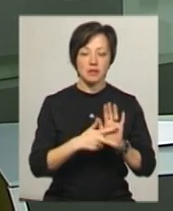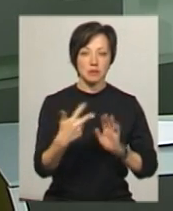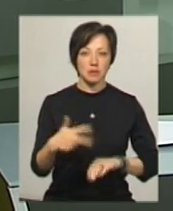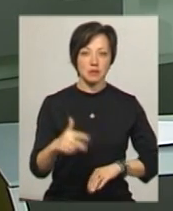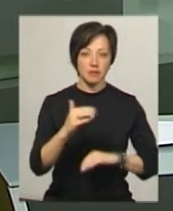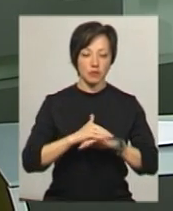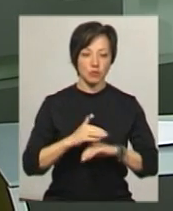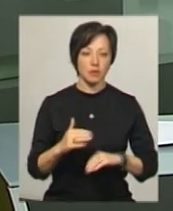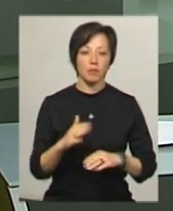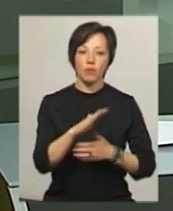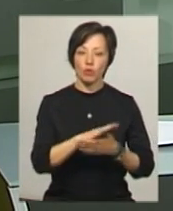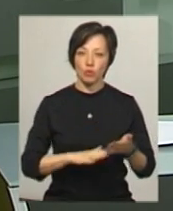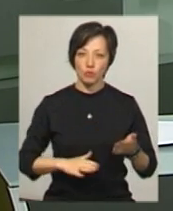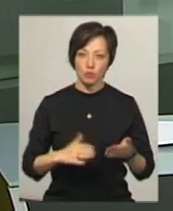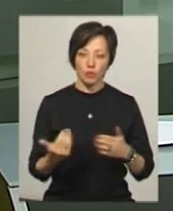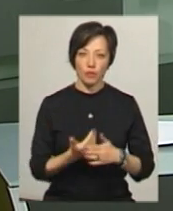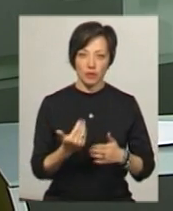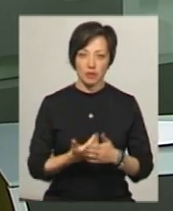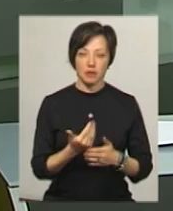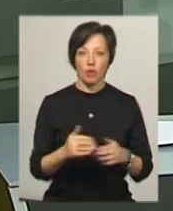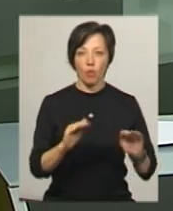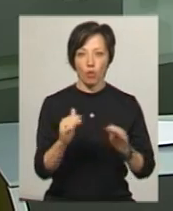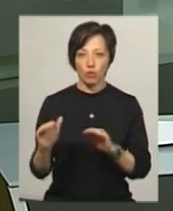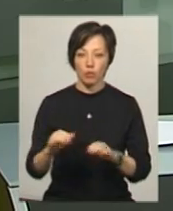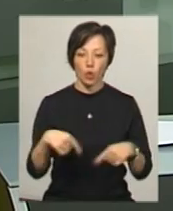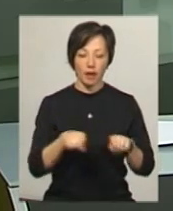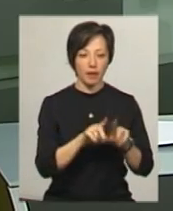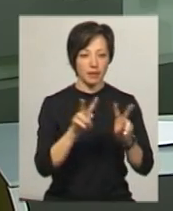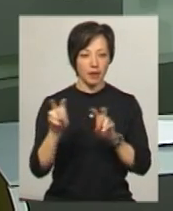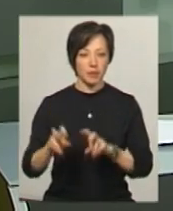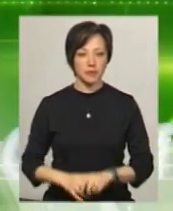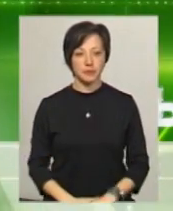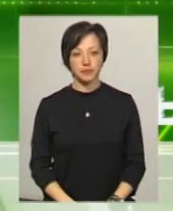20.30. А ми продовжуємо випуск новин. Далі коротко про такі теми